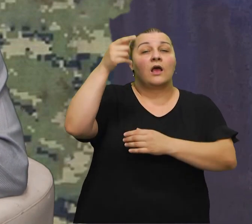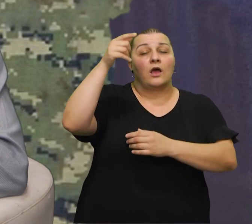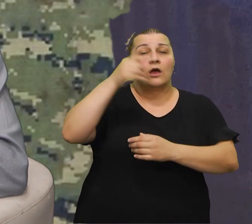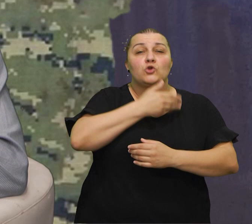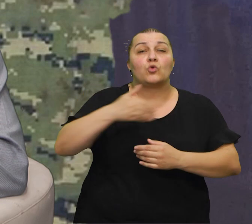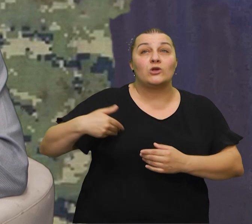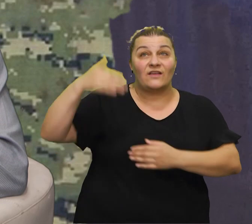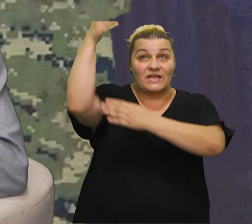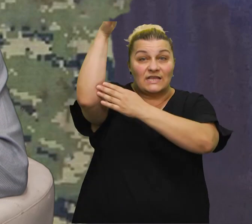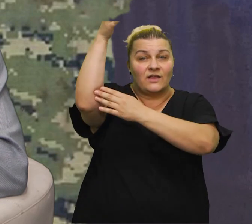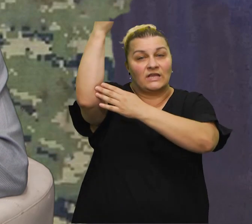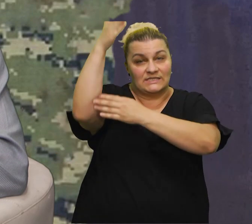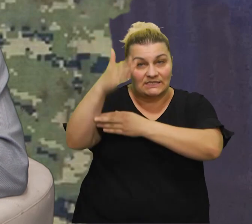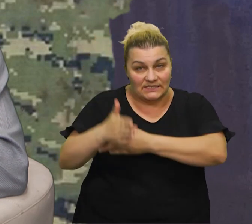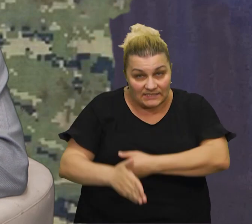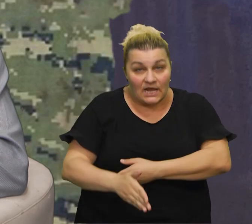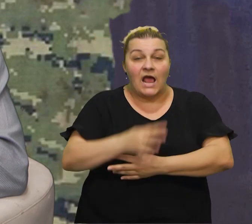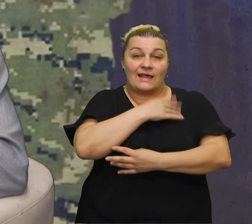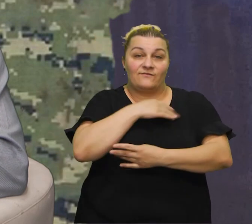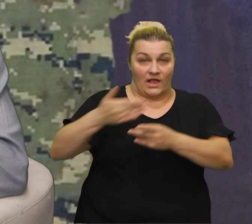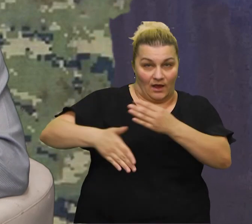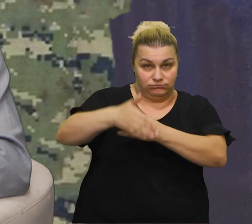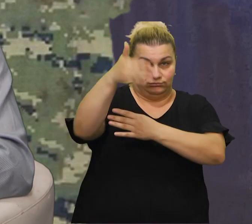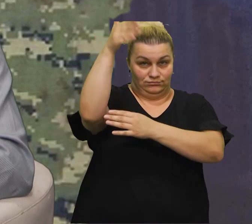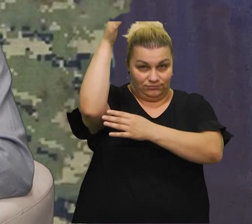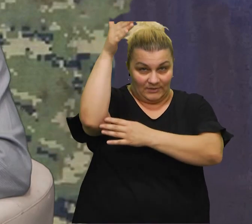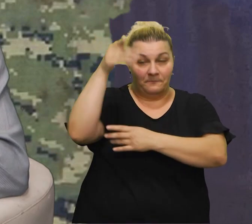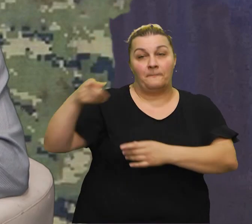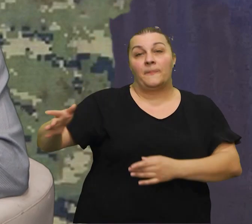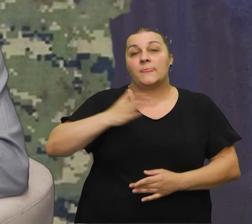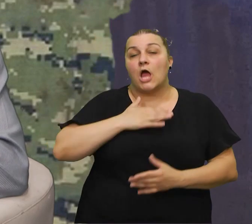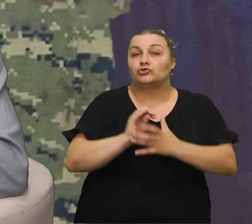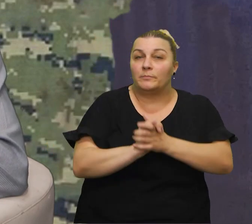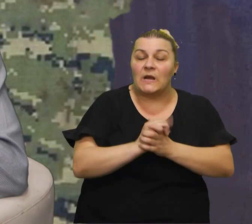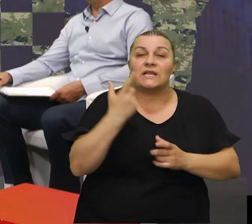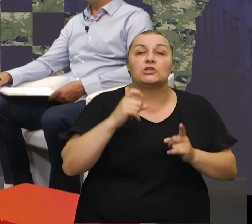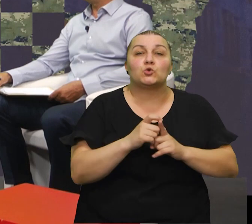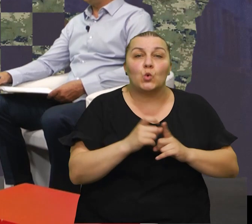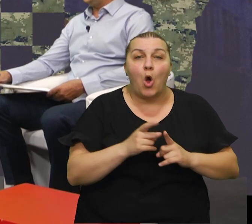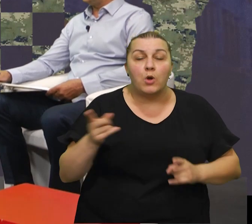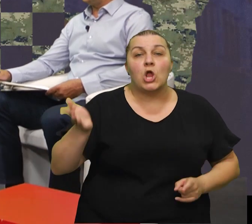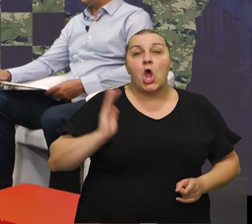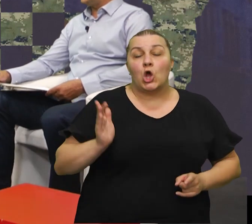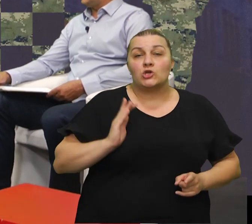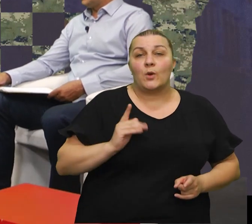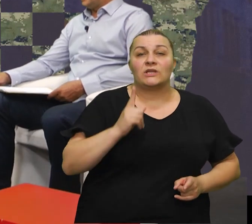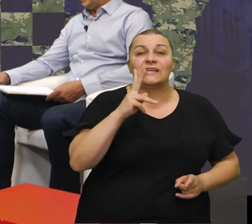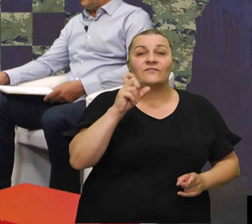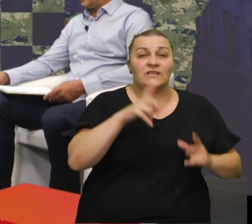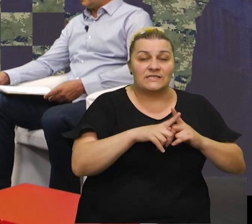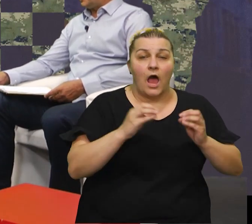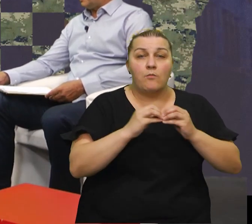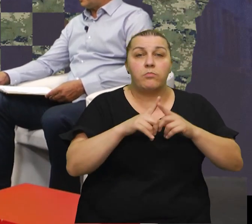države, a stavio naš crven bijer Plavi Stjege. On je naš prijatelj iz Dugopolja, on je Ivica Baliće Prčiće.